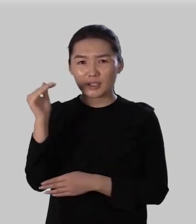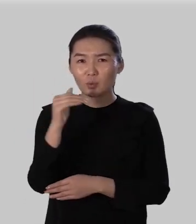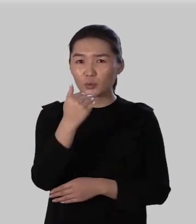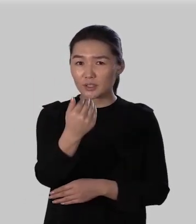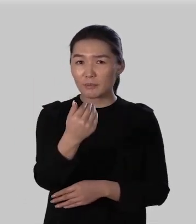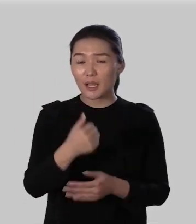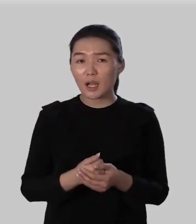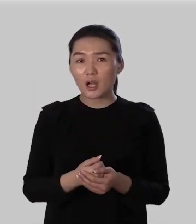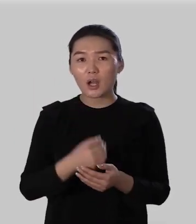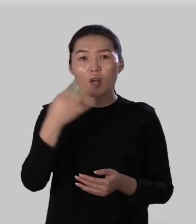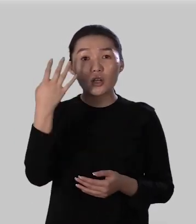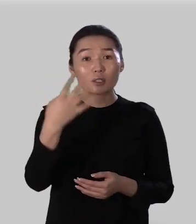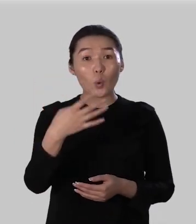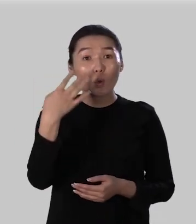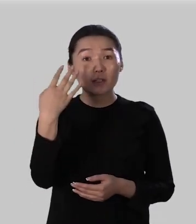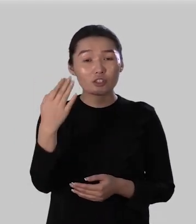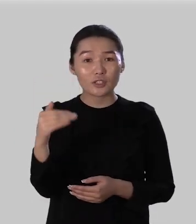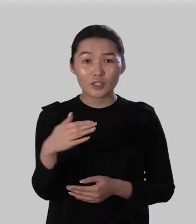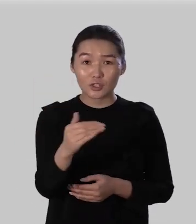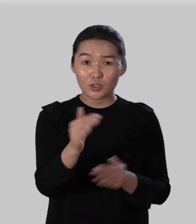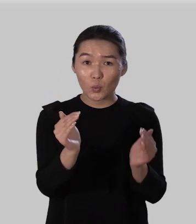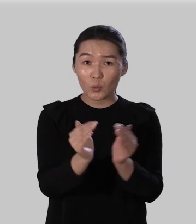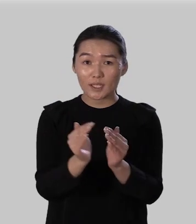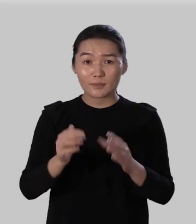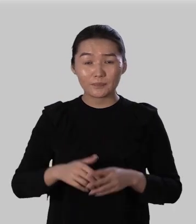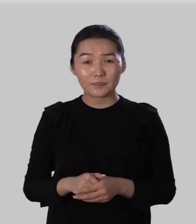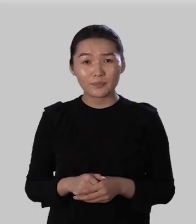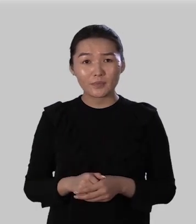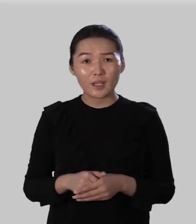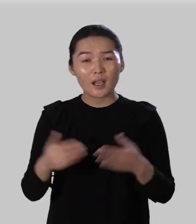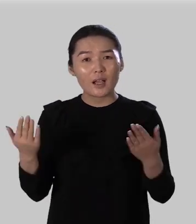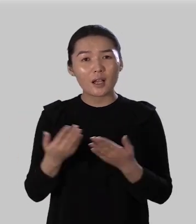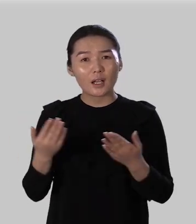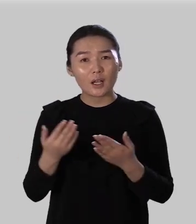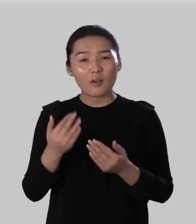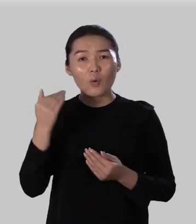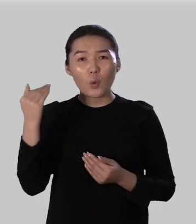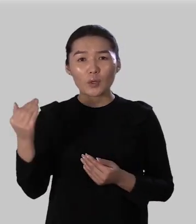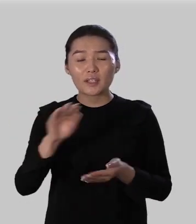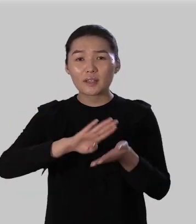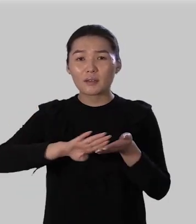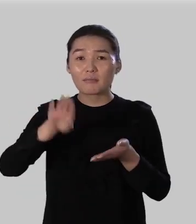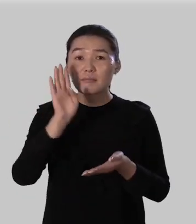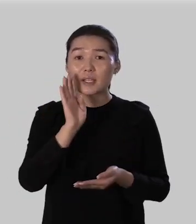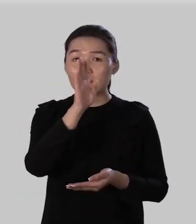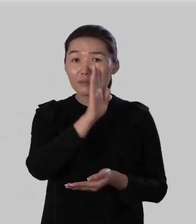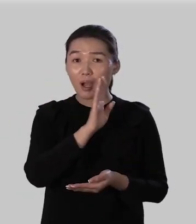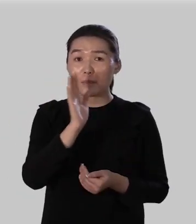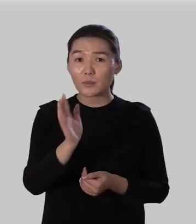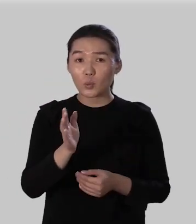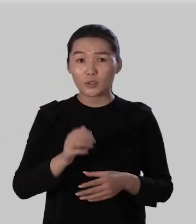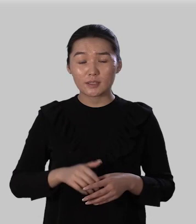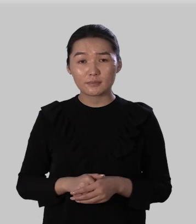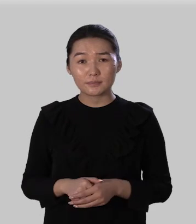у тебя 44 штуки какого-то им сиротинкам без